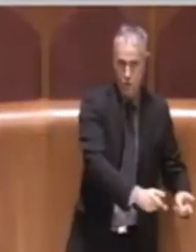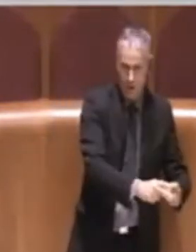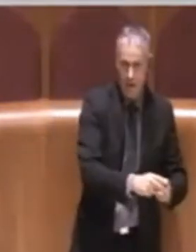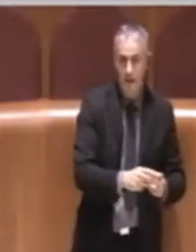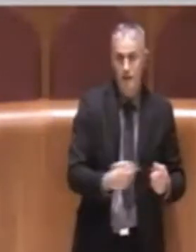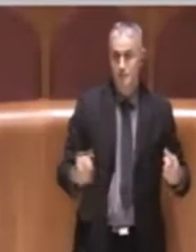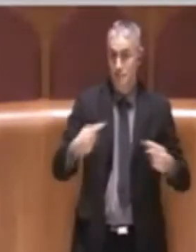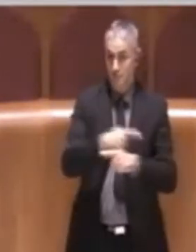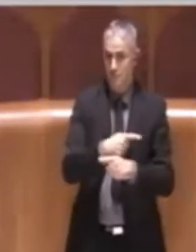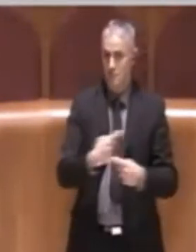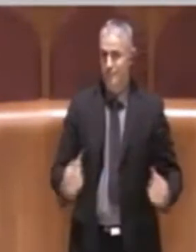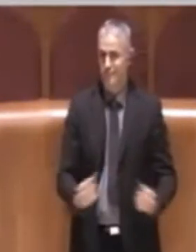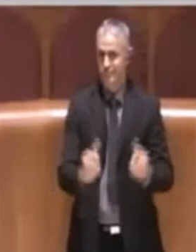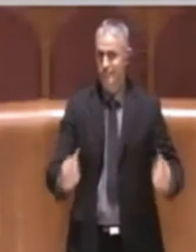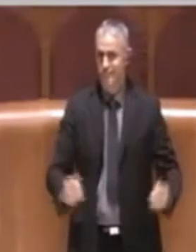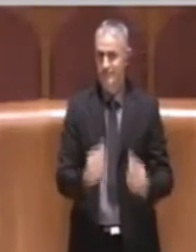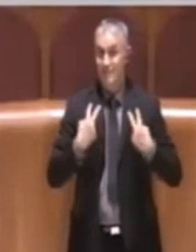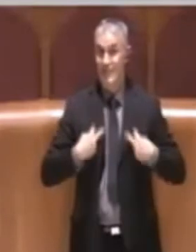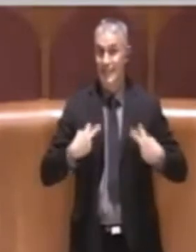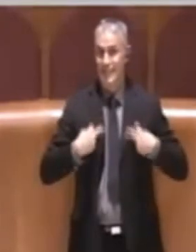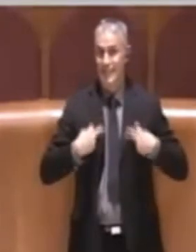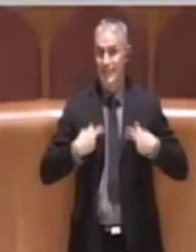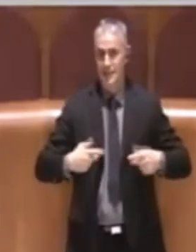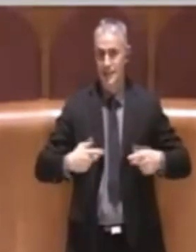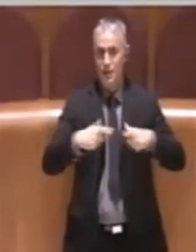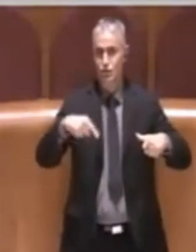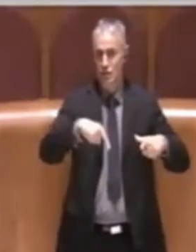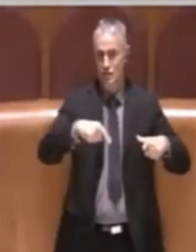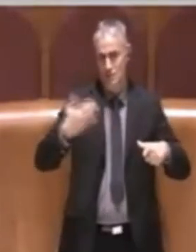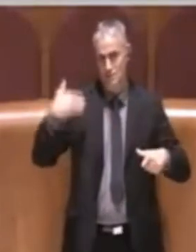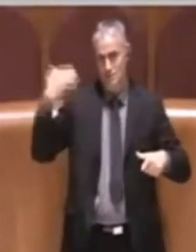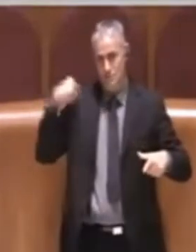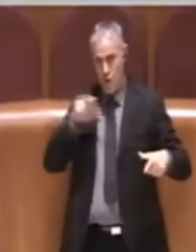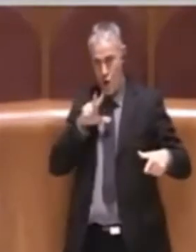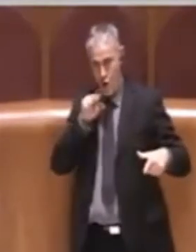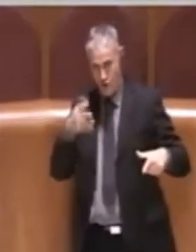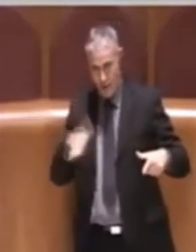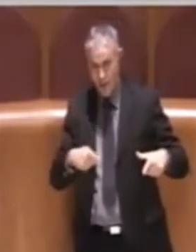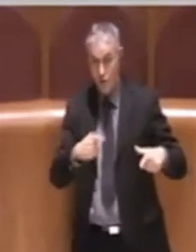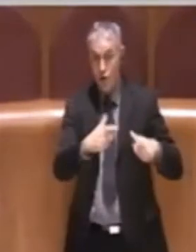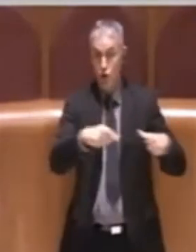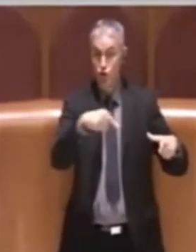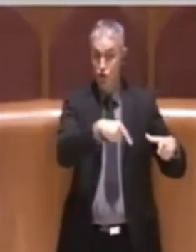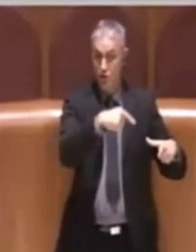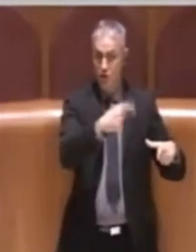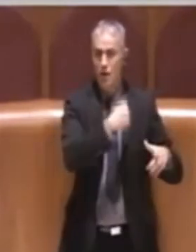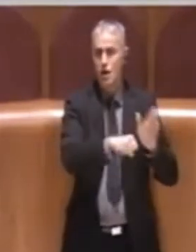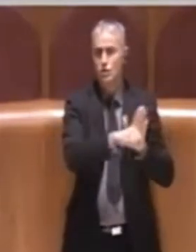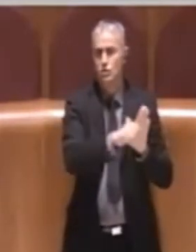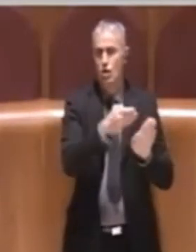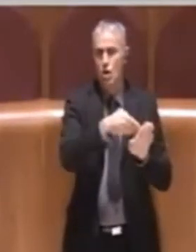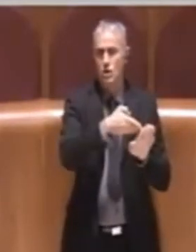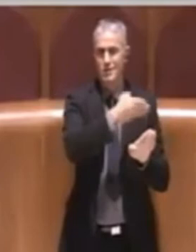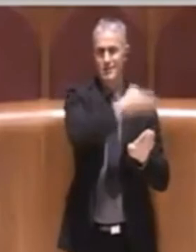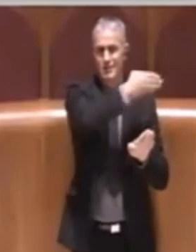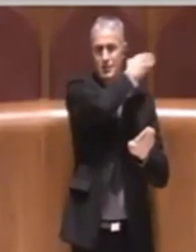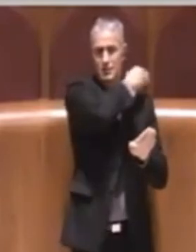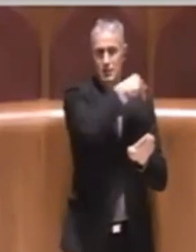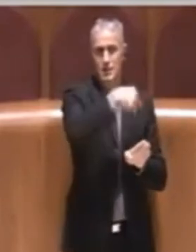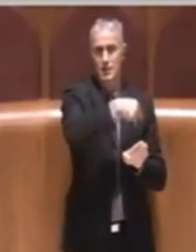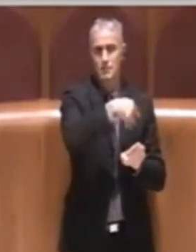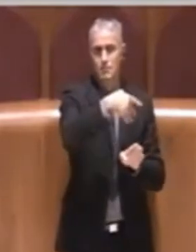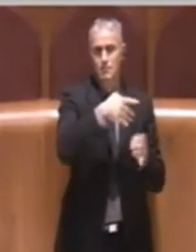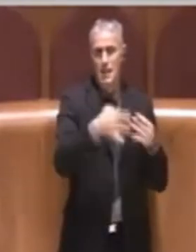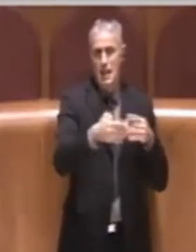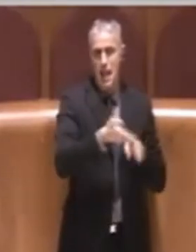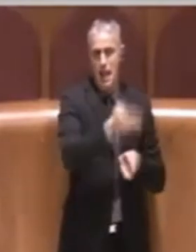ad una città che come ho detto nel mio precedente intervento ha una storia millenaria e che è